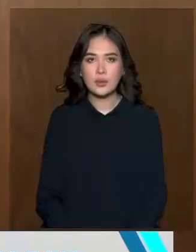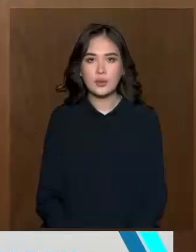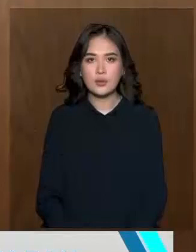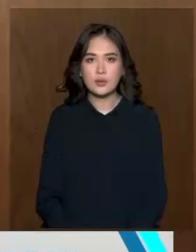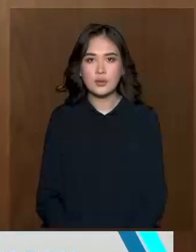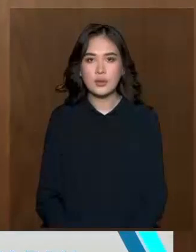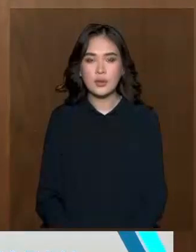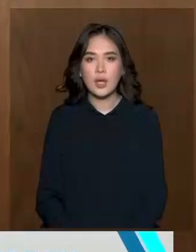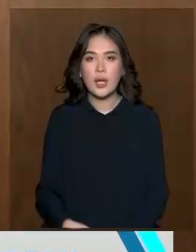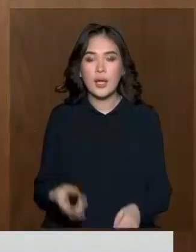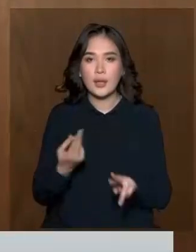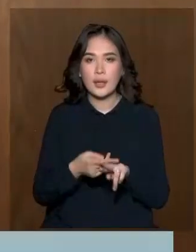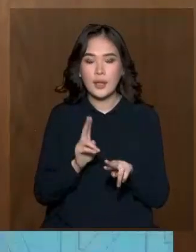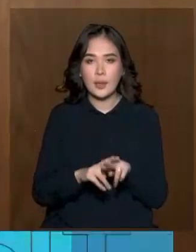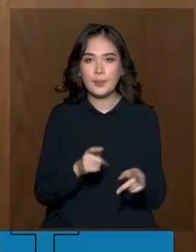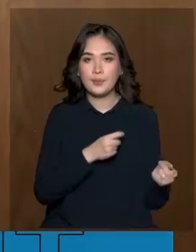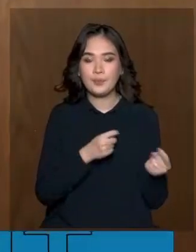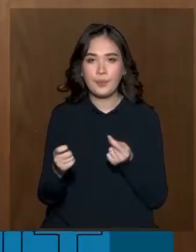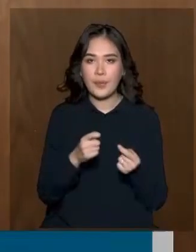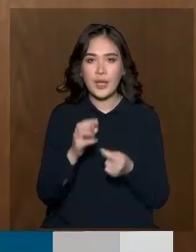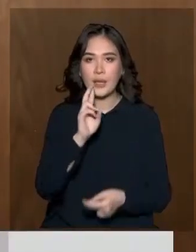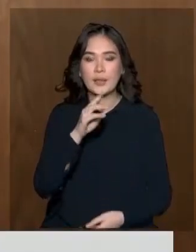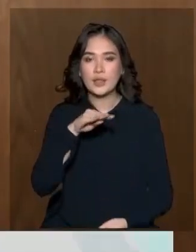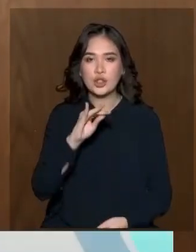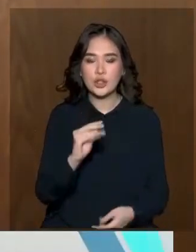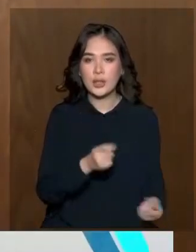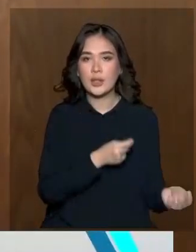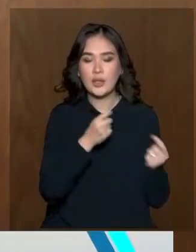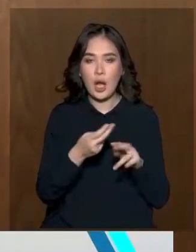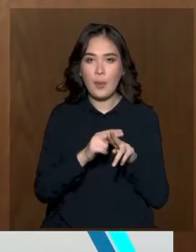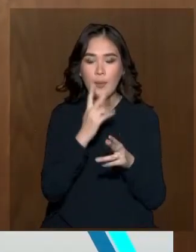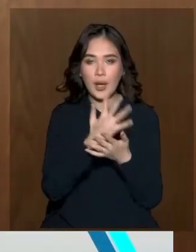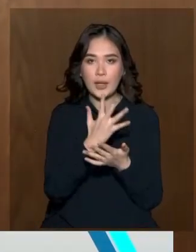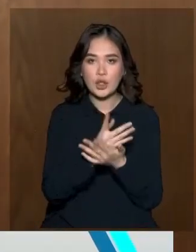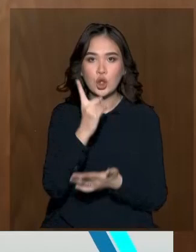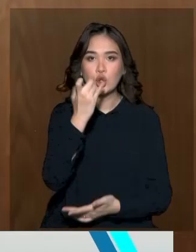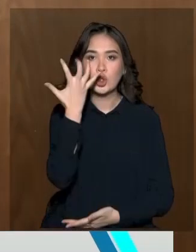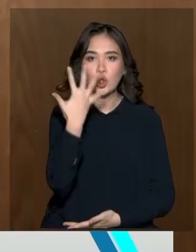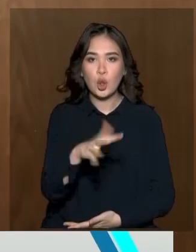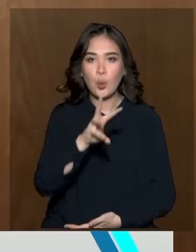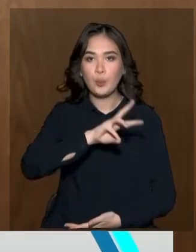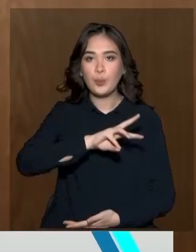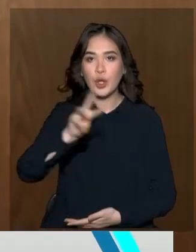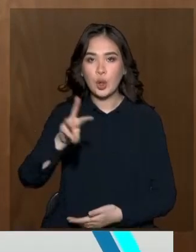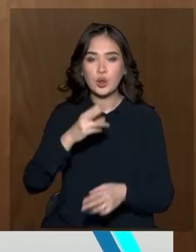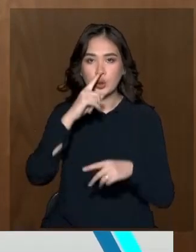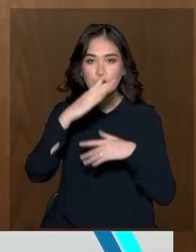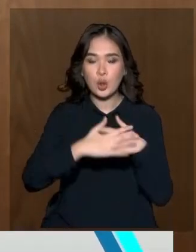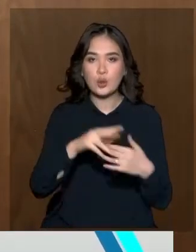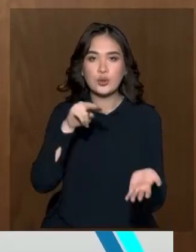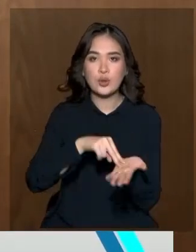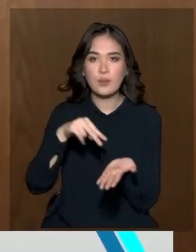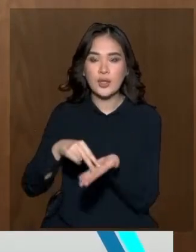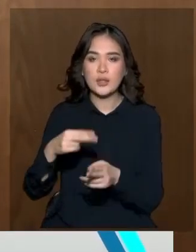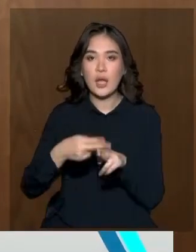Бұл транзиттік тарихтен жалтарып, қытыжы жүктасымалы серптестігіне 150 миллион тенгіге жоқ сомасында